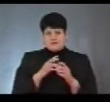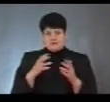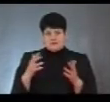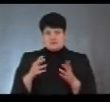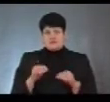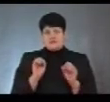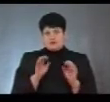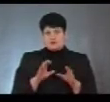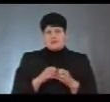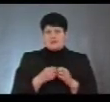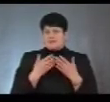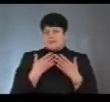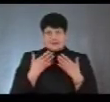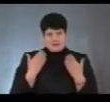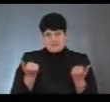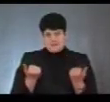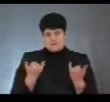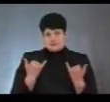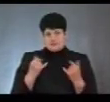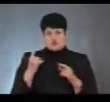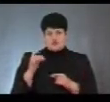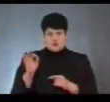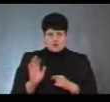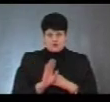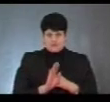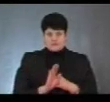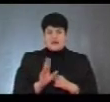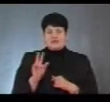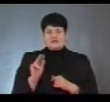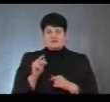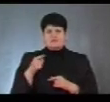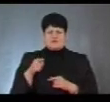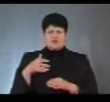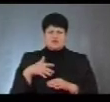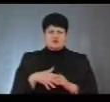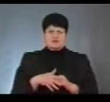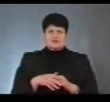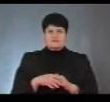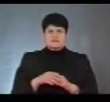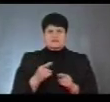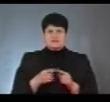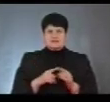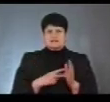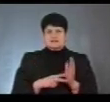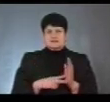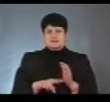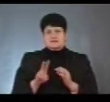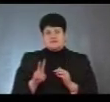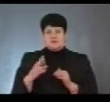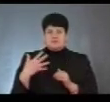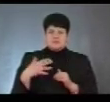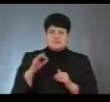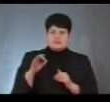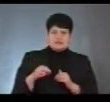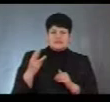передають, ніяких проблем немає, я думаю, зараз 100%. Але от просто цифра, щоб ви розуміли, порядок цифр, це на 72, на 50%, на